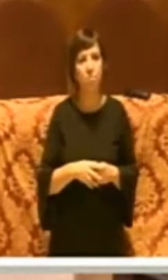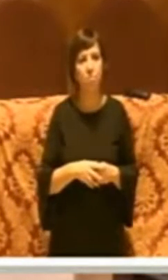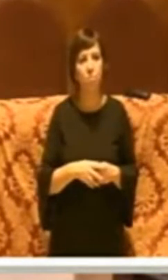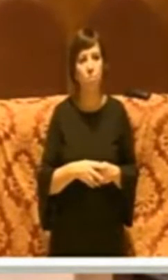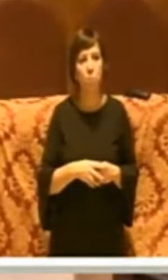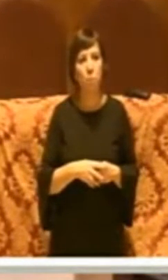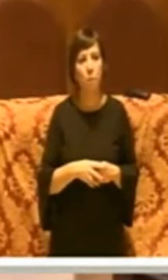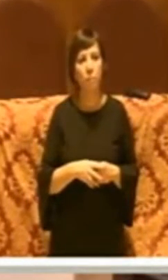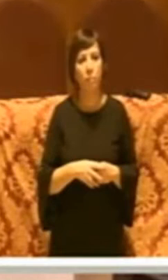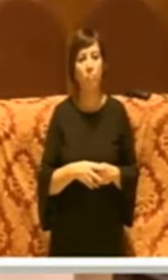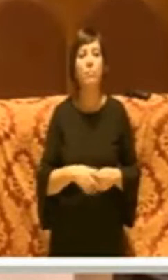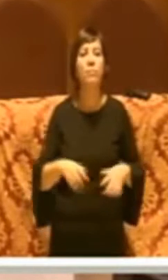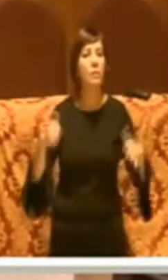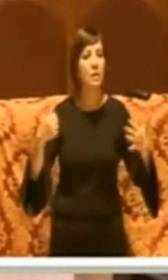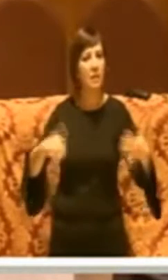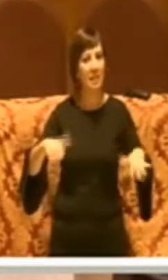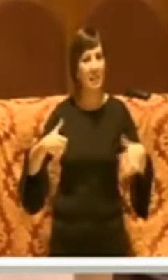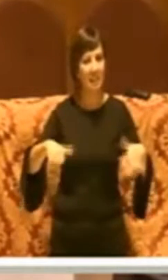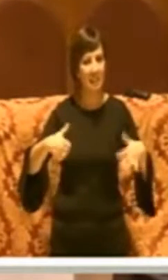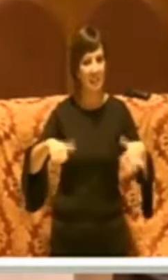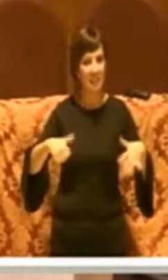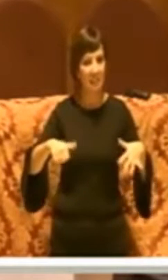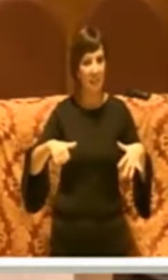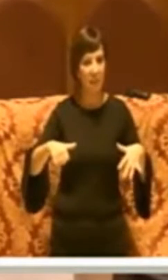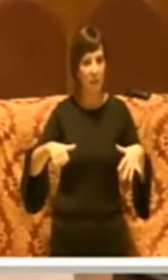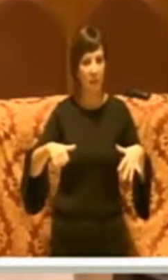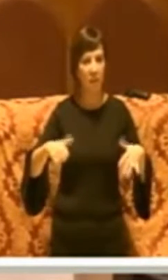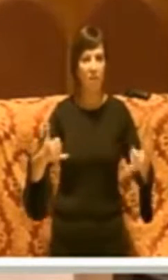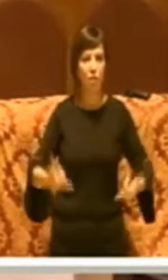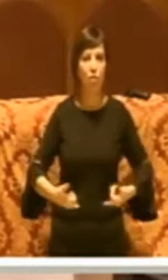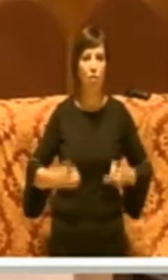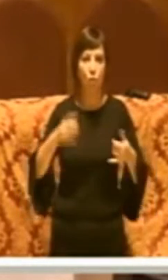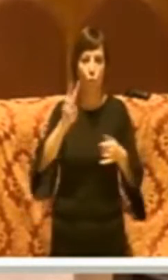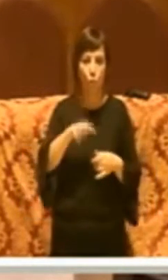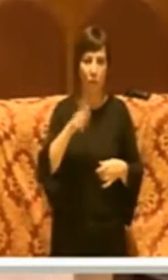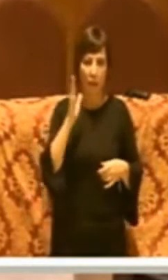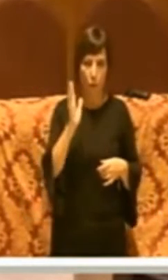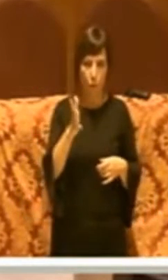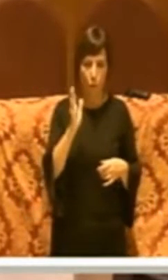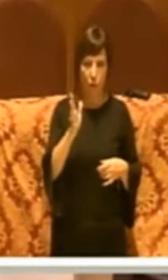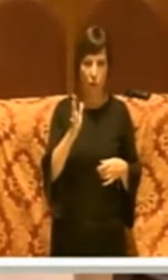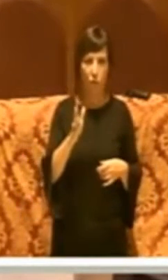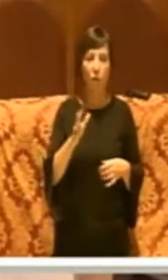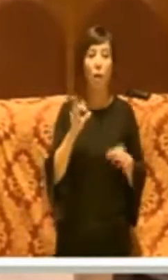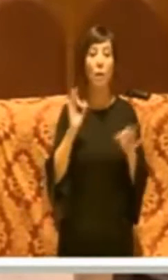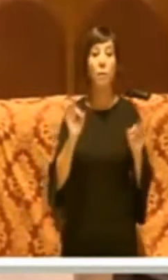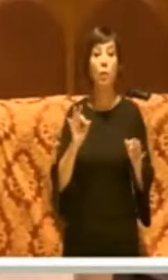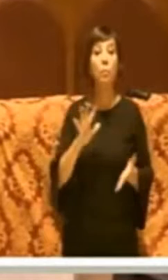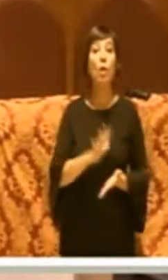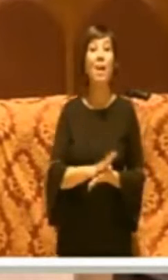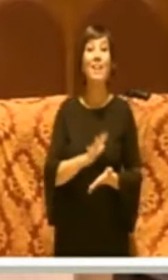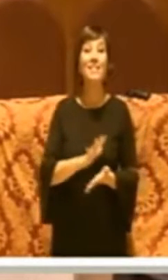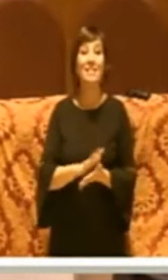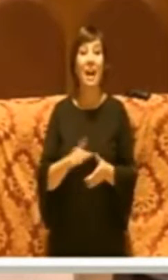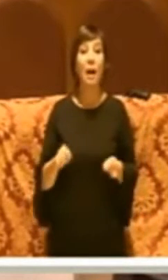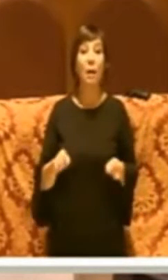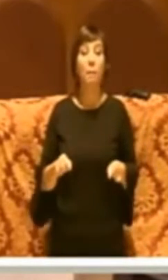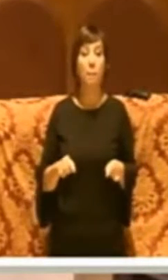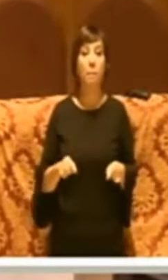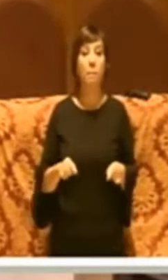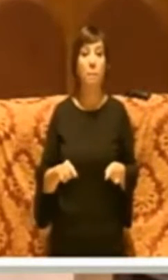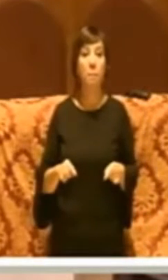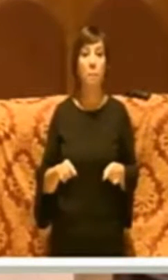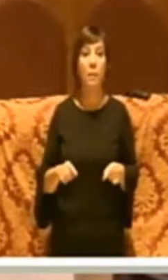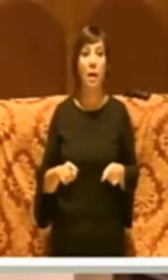Il 16 dicembre 2015, proprio la stampa è la